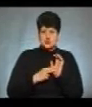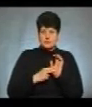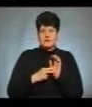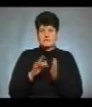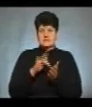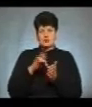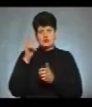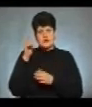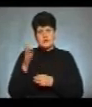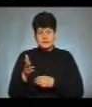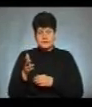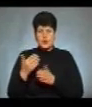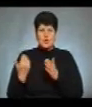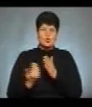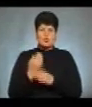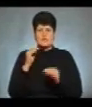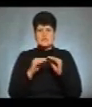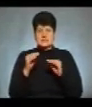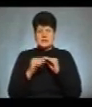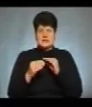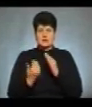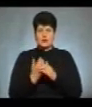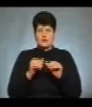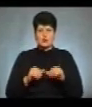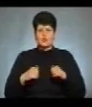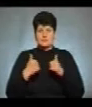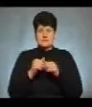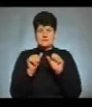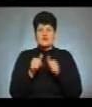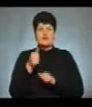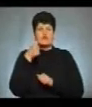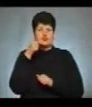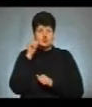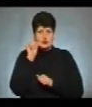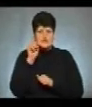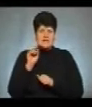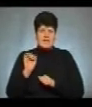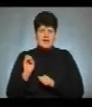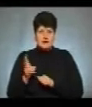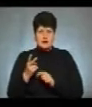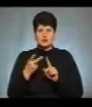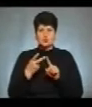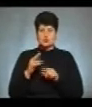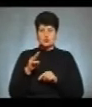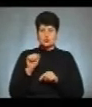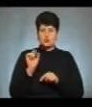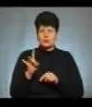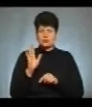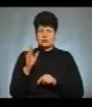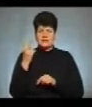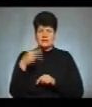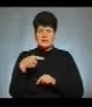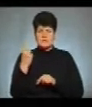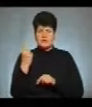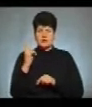Чорткові. Вновлений склад окружних виборчих комісій ЦВК сформувала вчора. Другий тур президентських виборів відбудеться 21